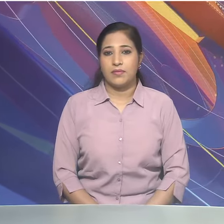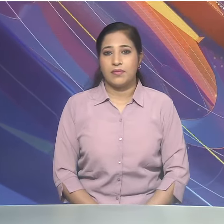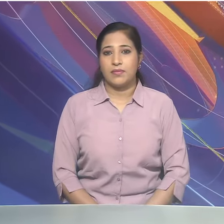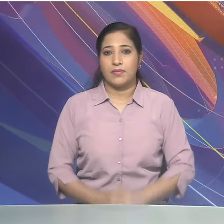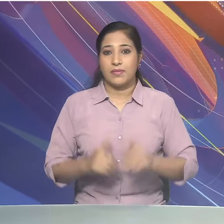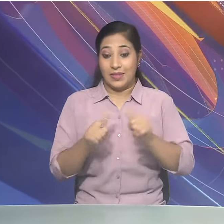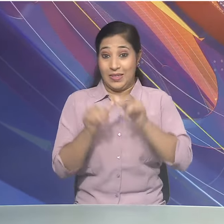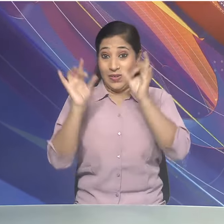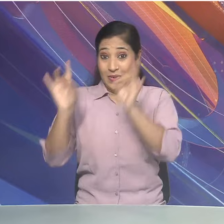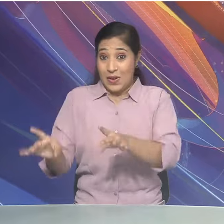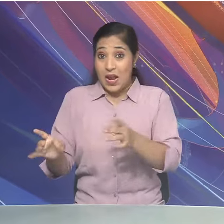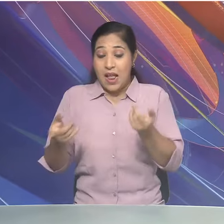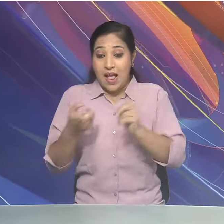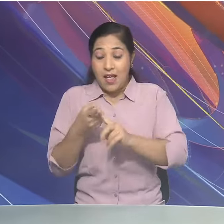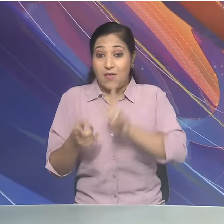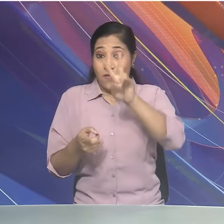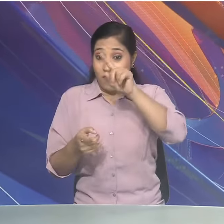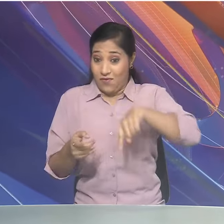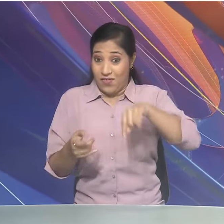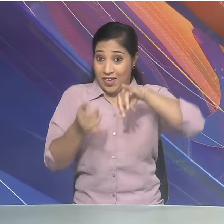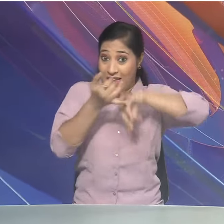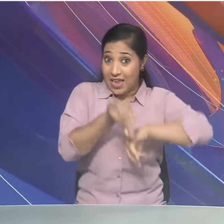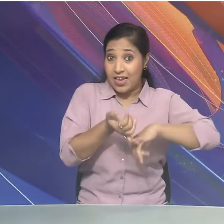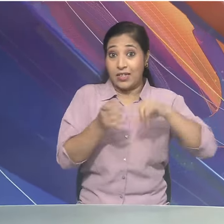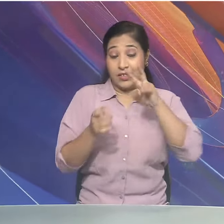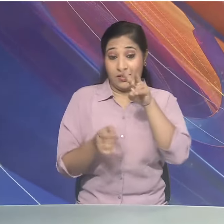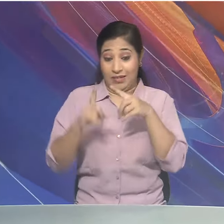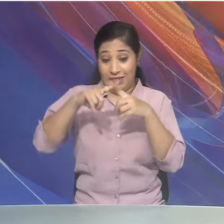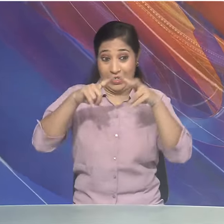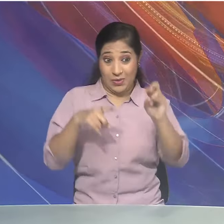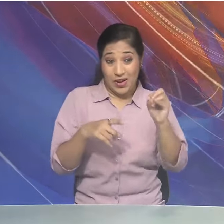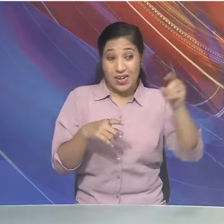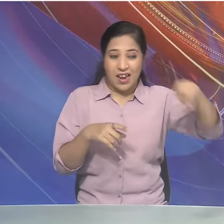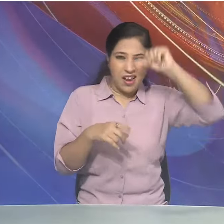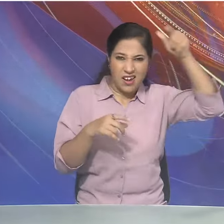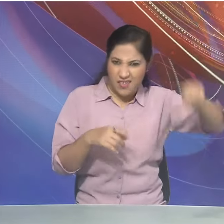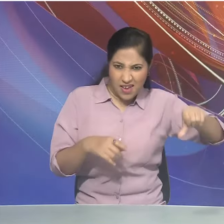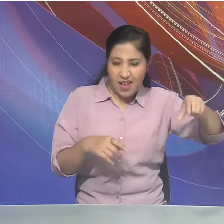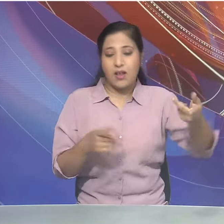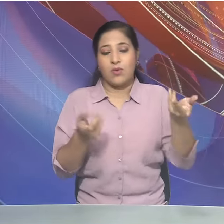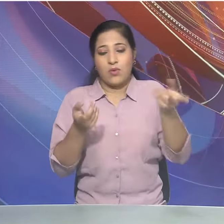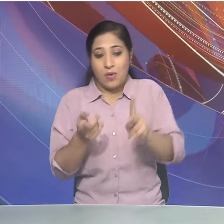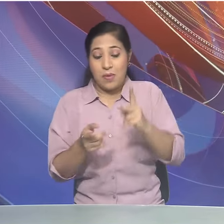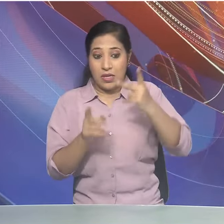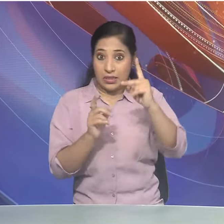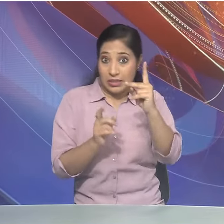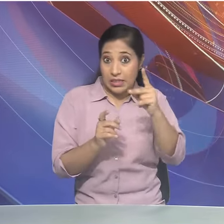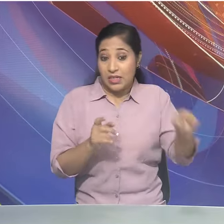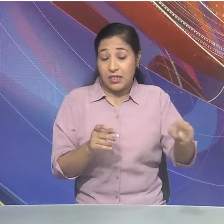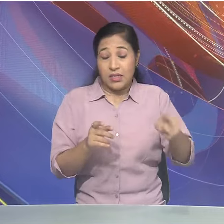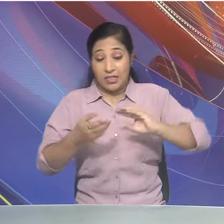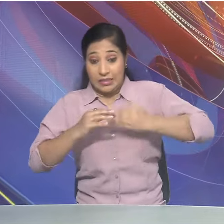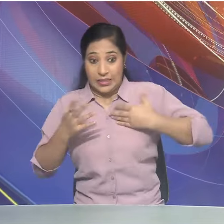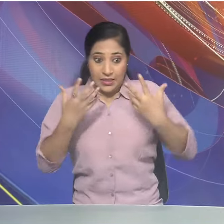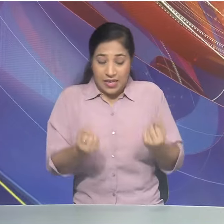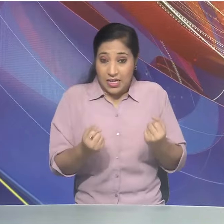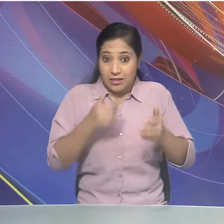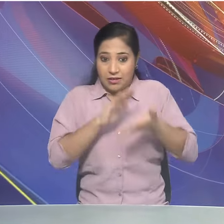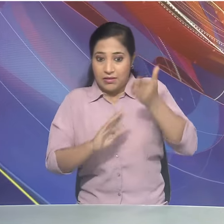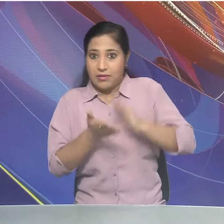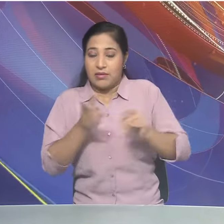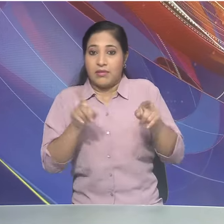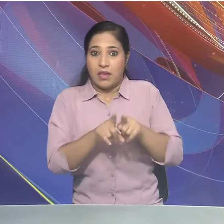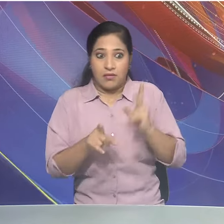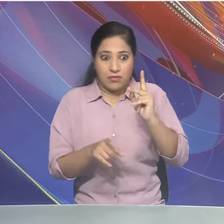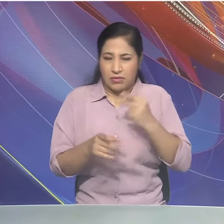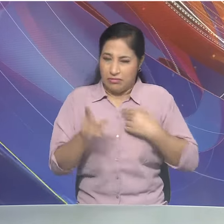आस्ट्रिलिया के खिलाब टी-ट्वेंटी सिरीज का पहला मुकाबला गवाने के बाद भारतिय टीम के सामने सिरीज में बने रहने की चुनोती है